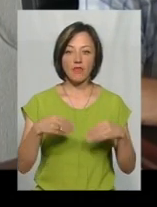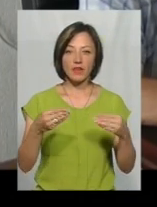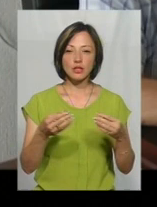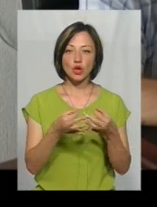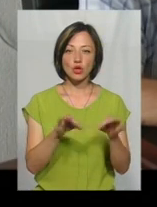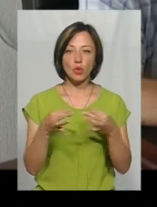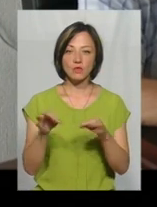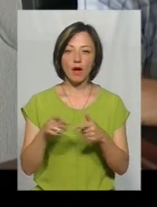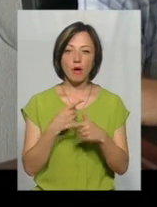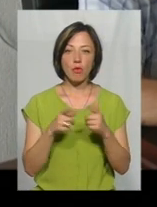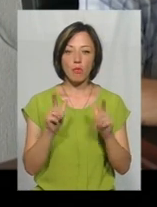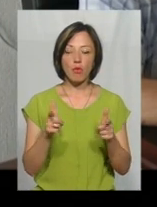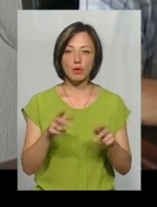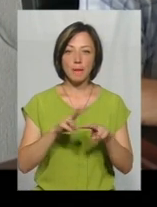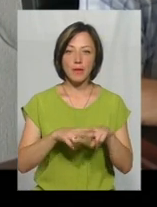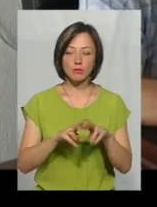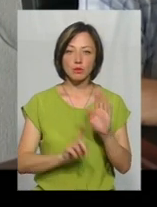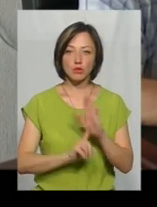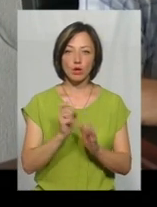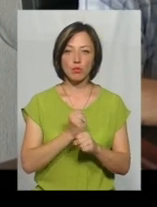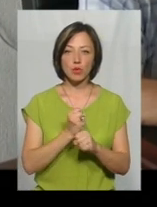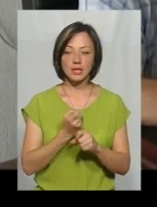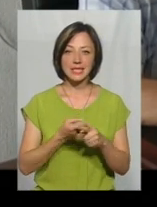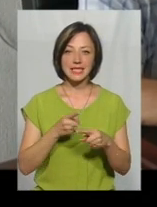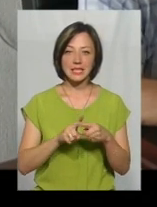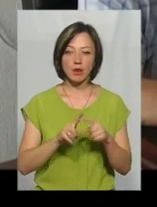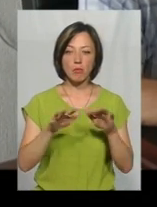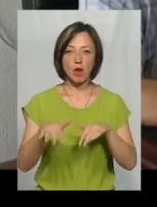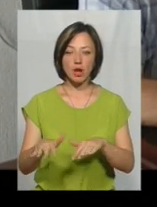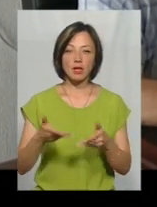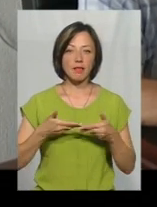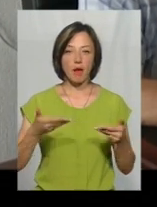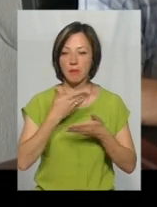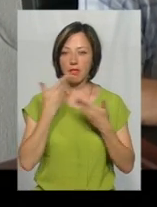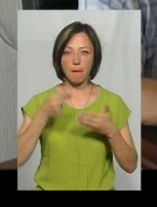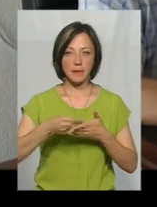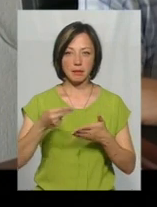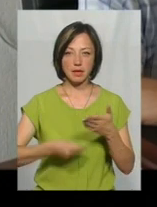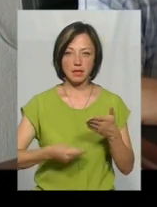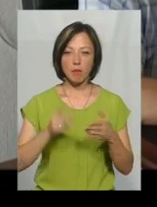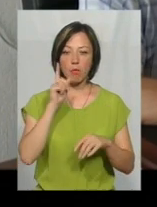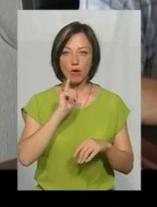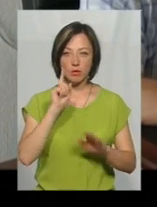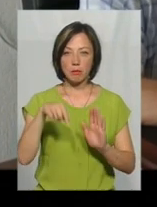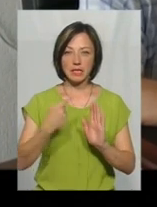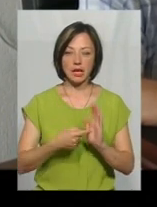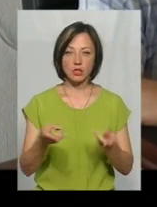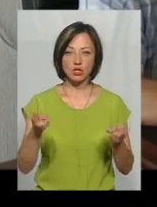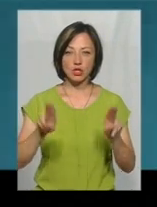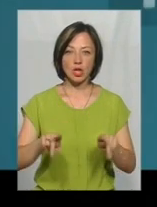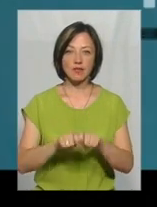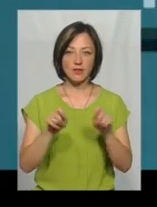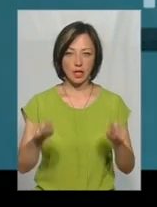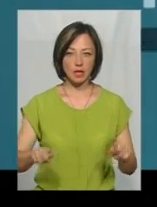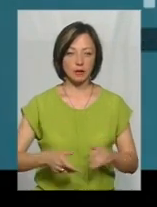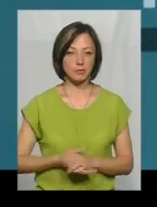дозволу або погодження паспорту на початок роботи цих пляжів нами не підписано і поки що питання залишається відкритим.